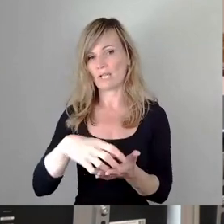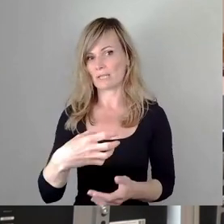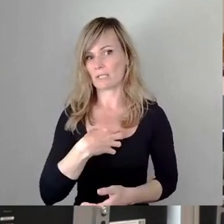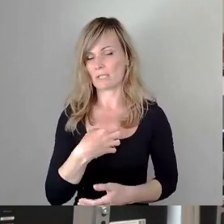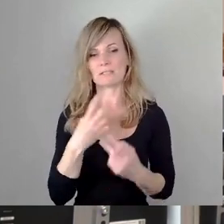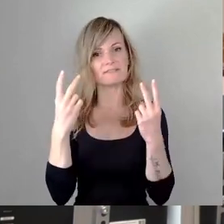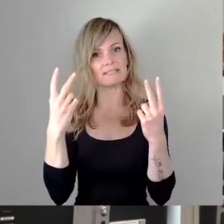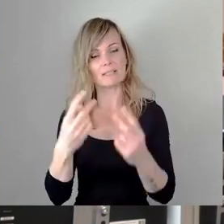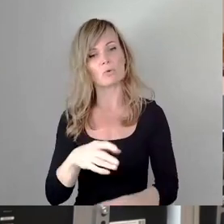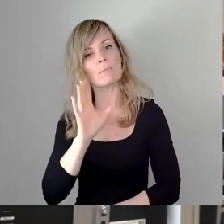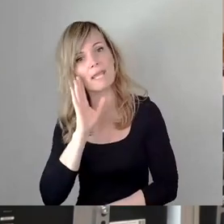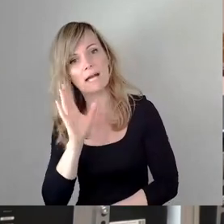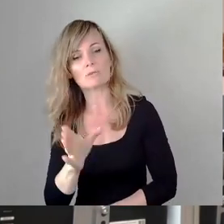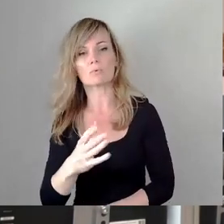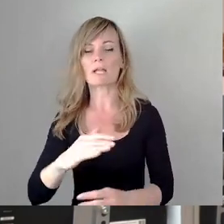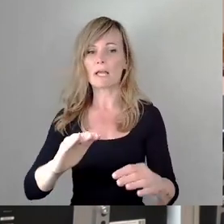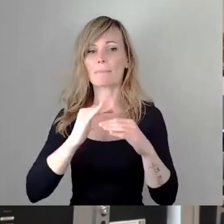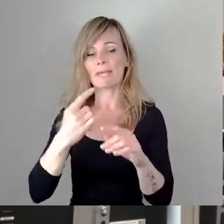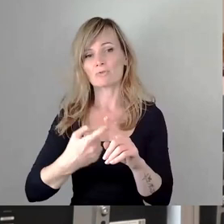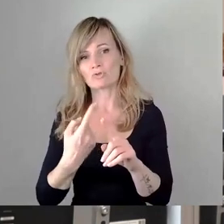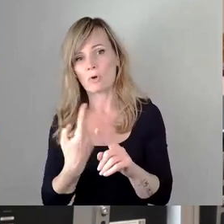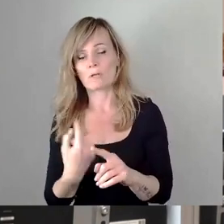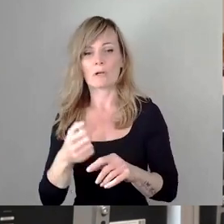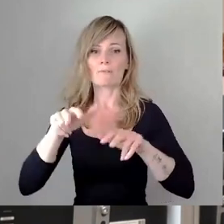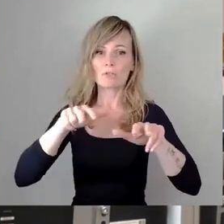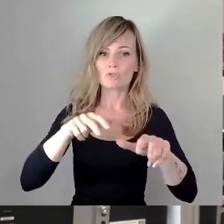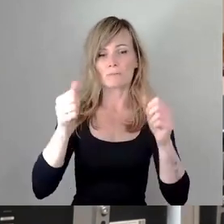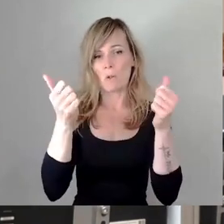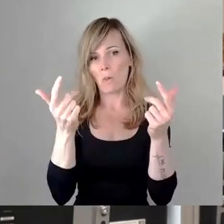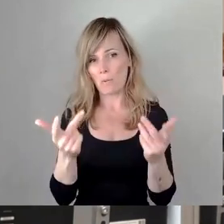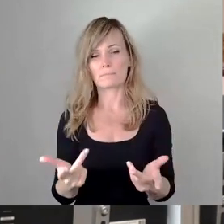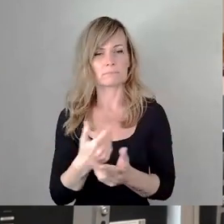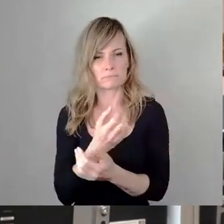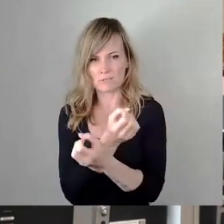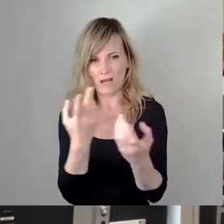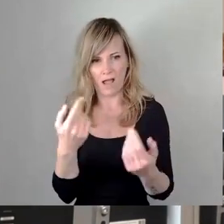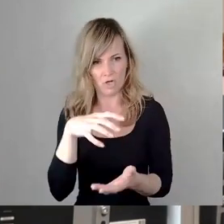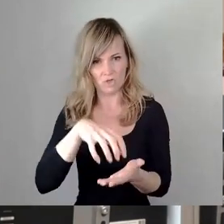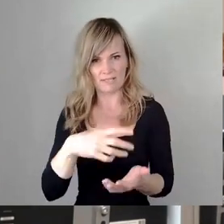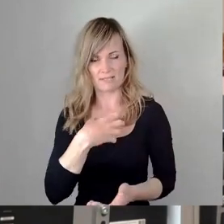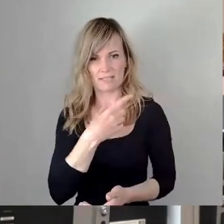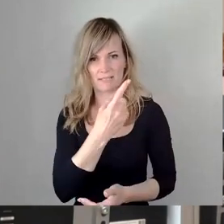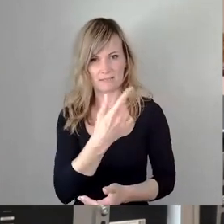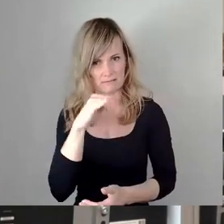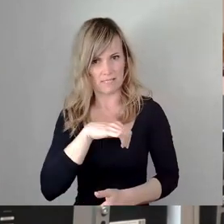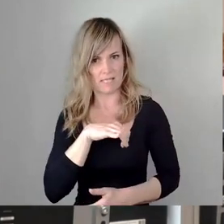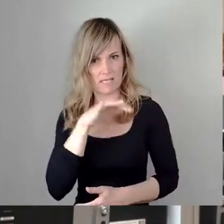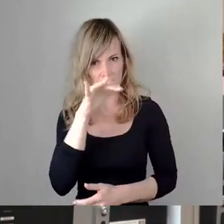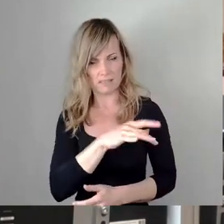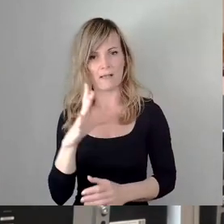angeführt, sie haben Bettensteuer angeführt, sie haben die Wirtschaft angeführt. Also es besteht ein klares Interesse der Stadt Dresden, dass die Filmnächte